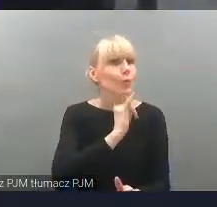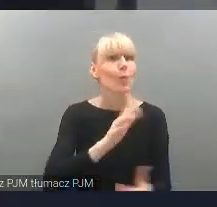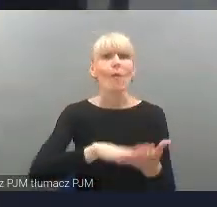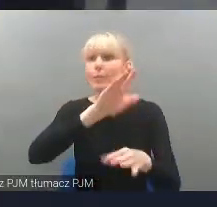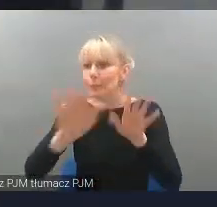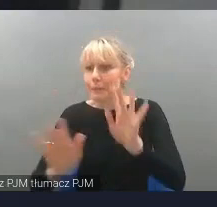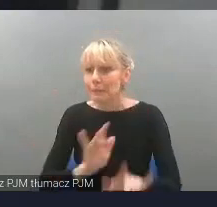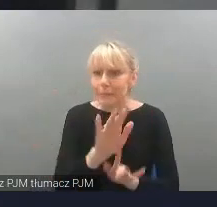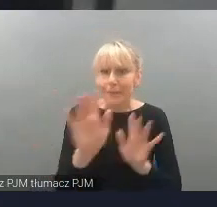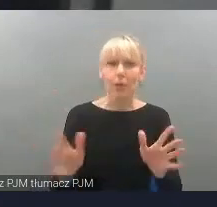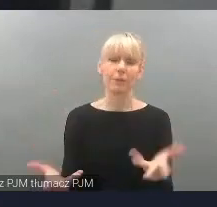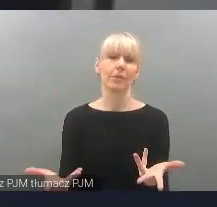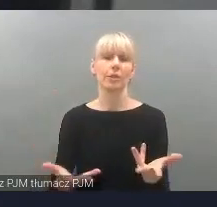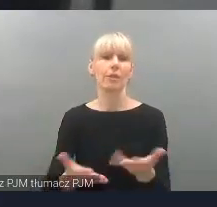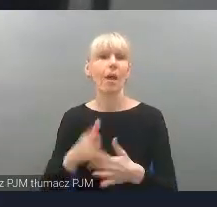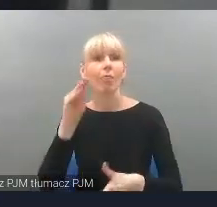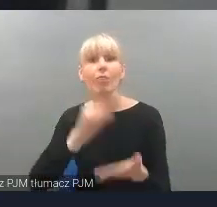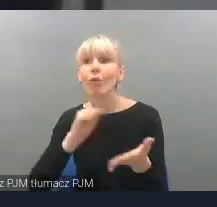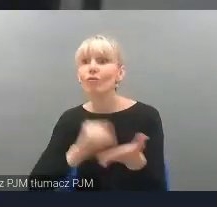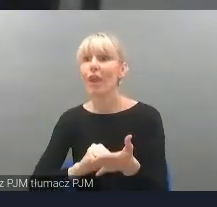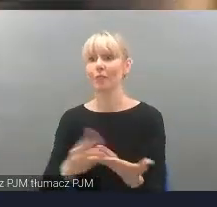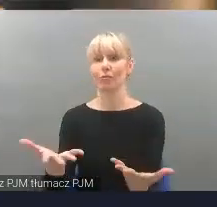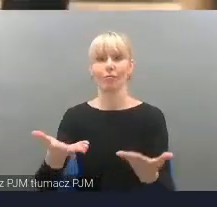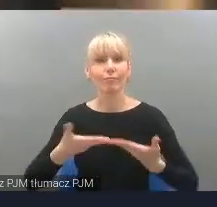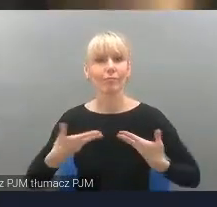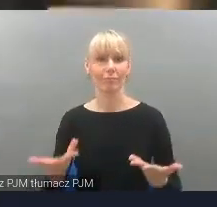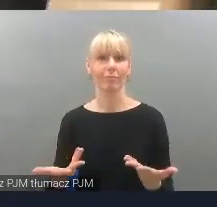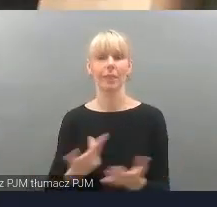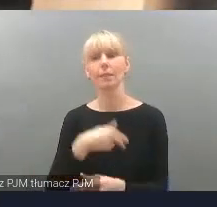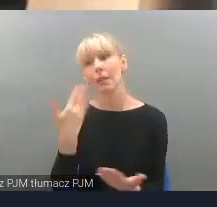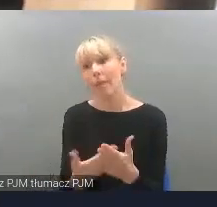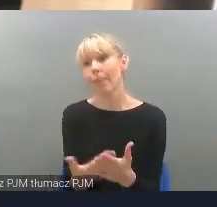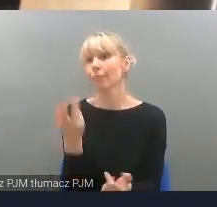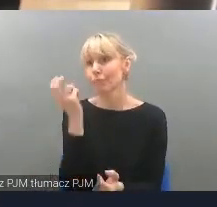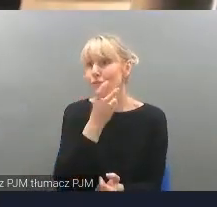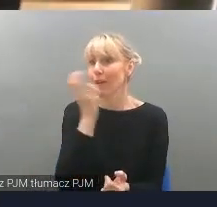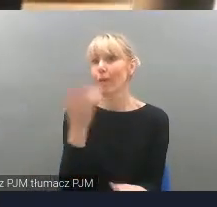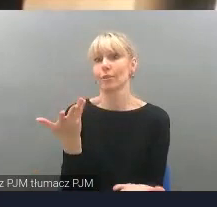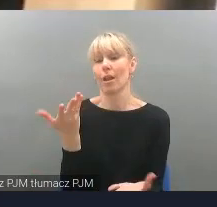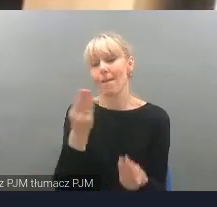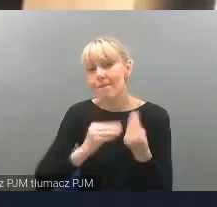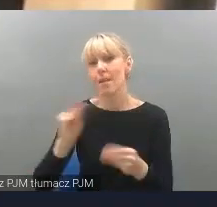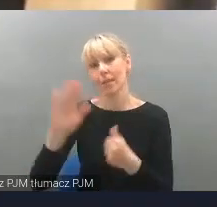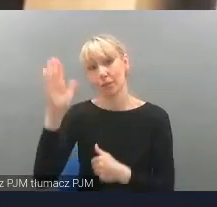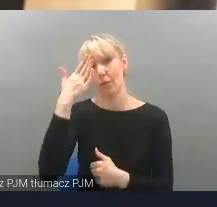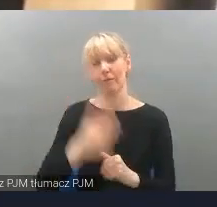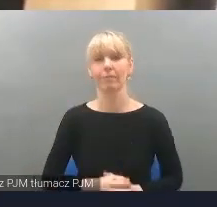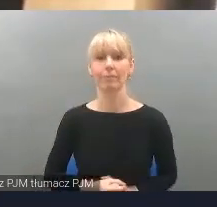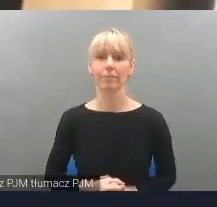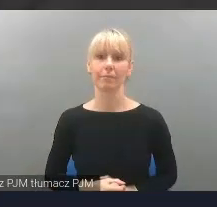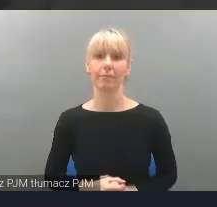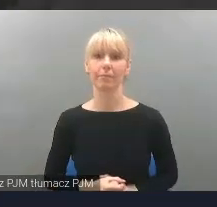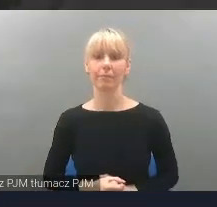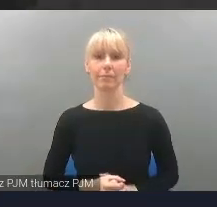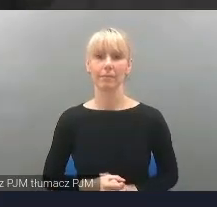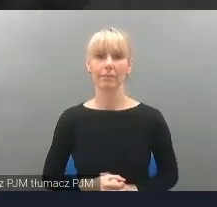doświadczyć i przez to jest ciekawsze i też mogą się przez to więcej wydomienić. Bardzo mi się